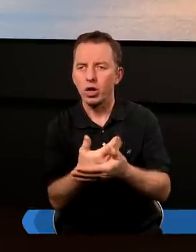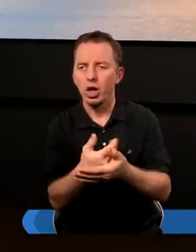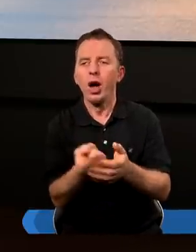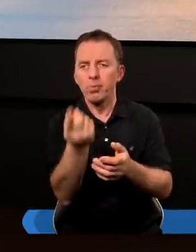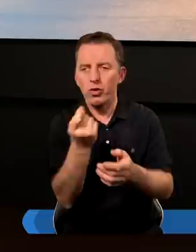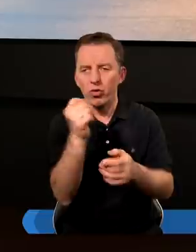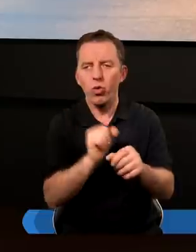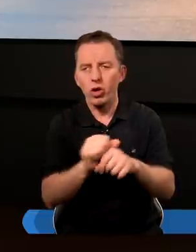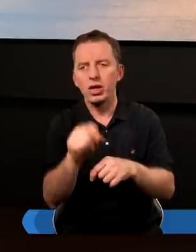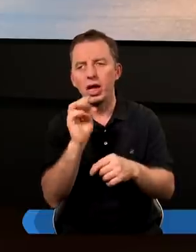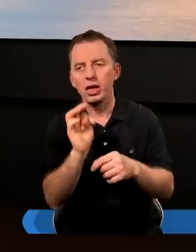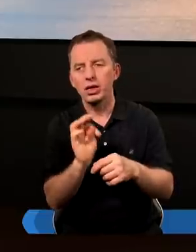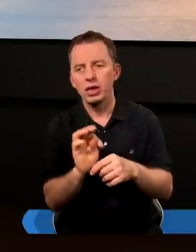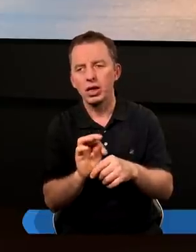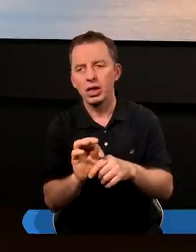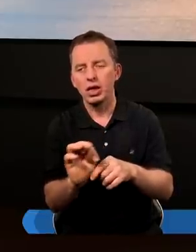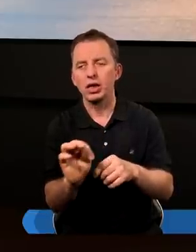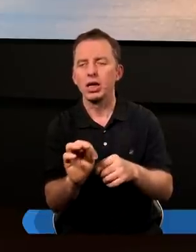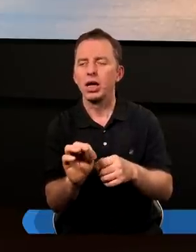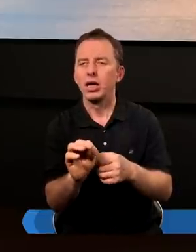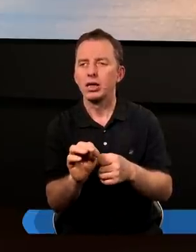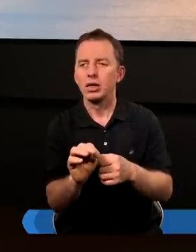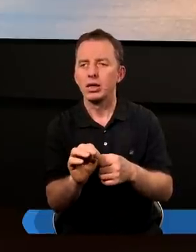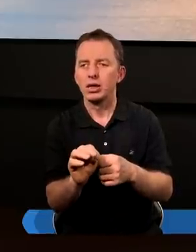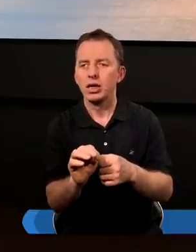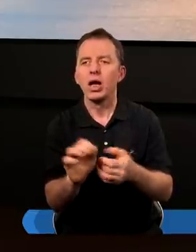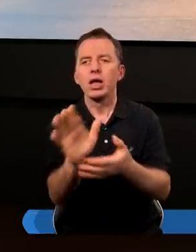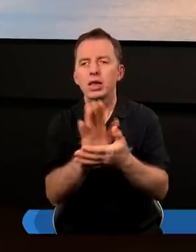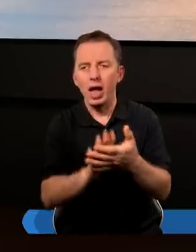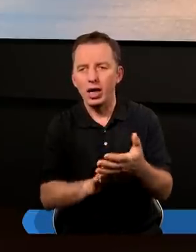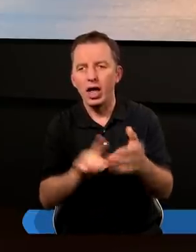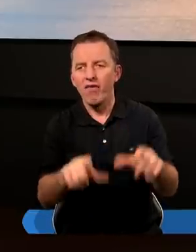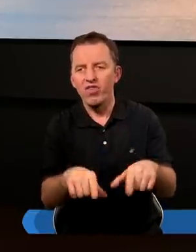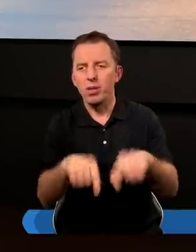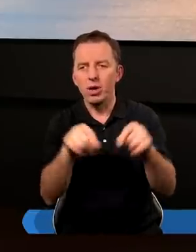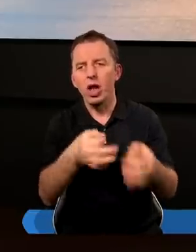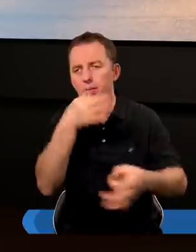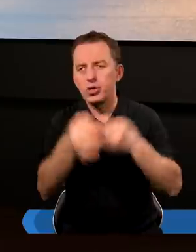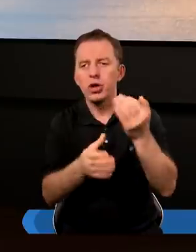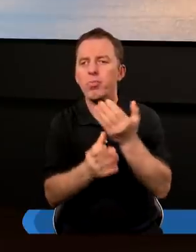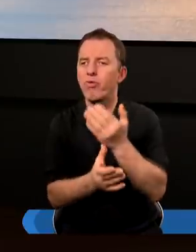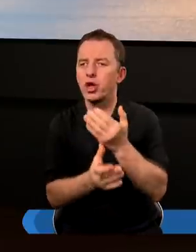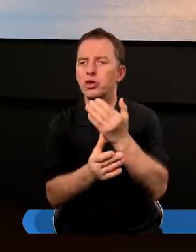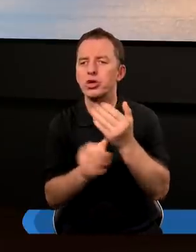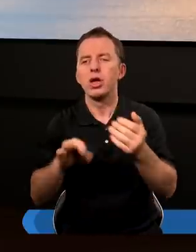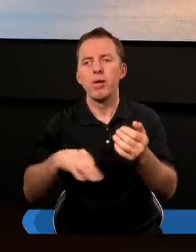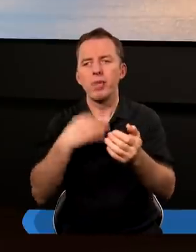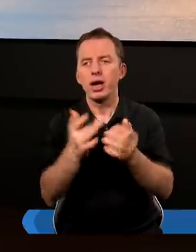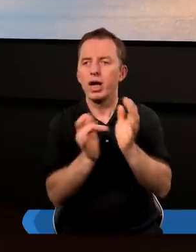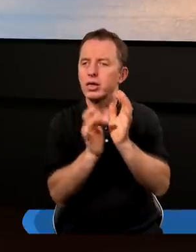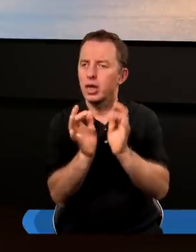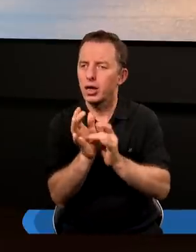przywołany jest tekst wybrany z przypowieści Pana Jezusa,